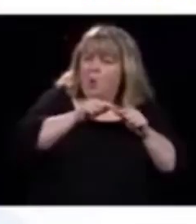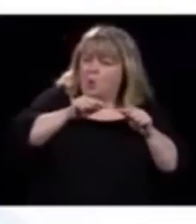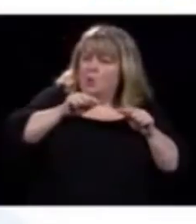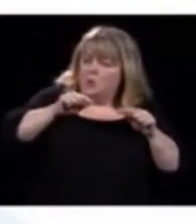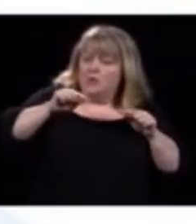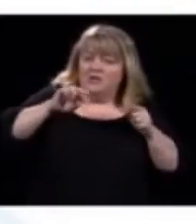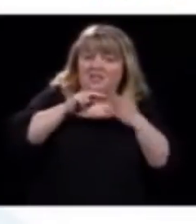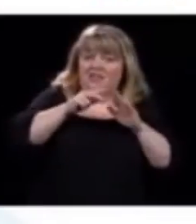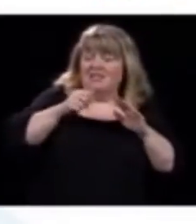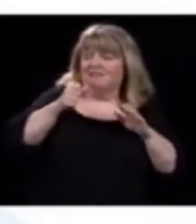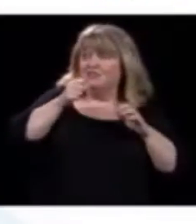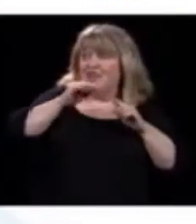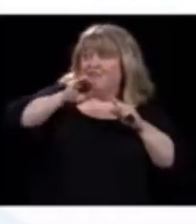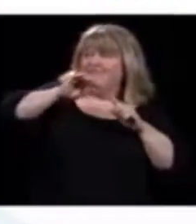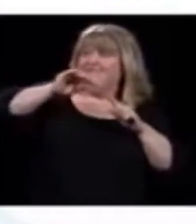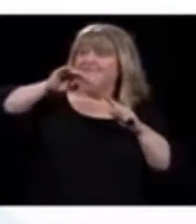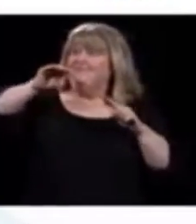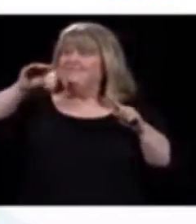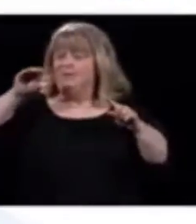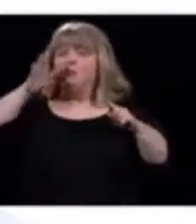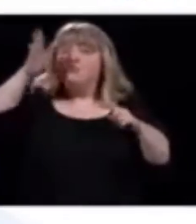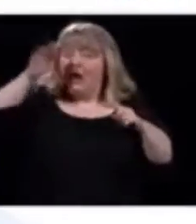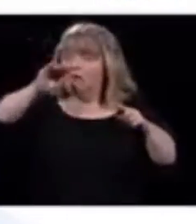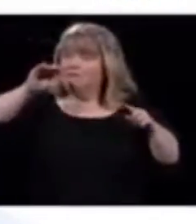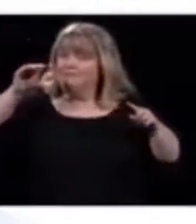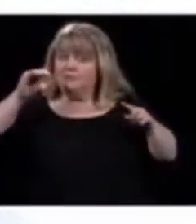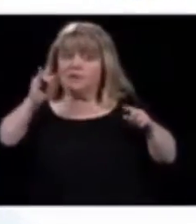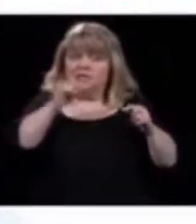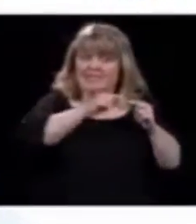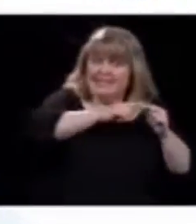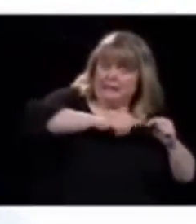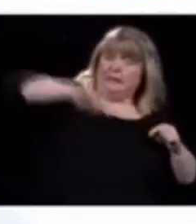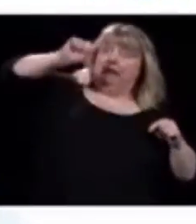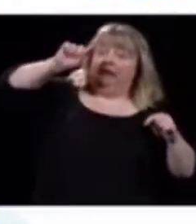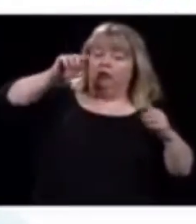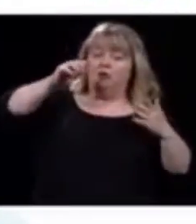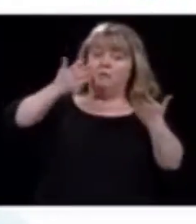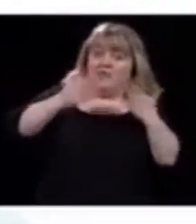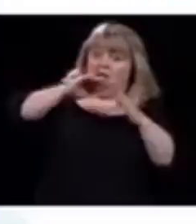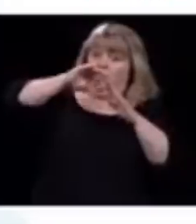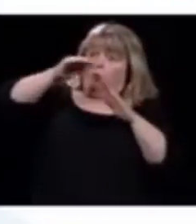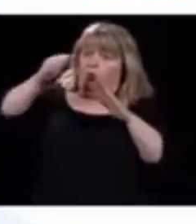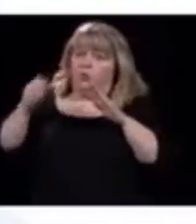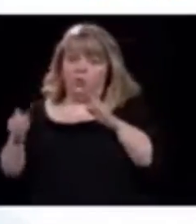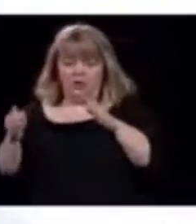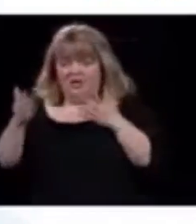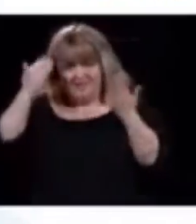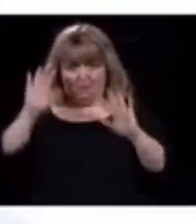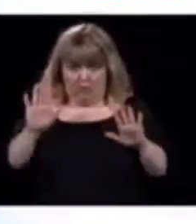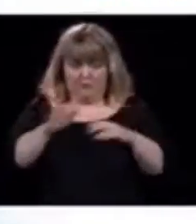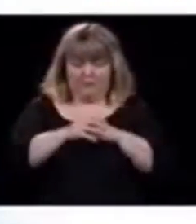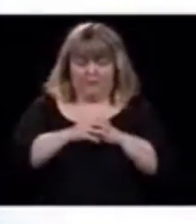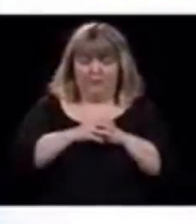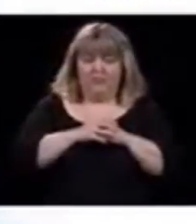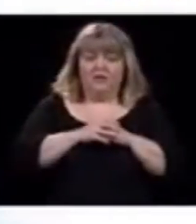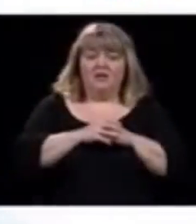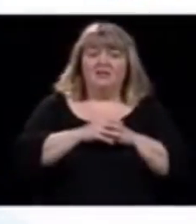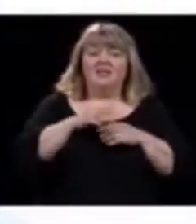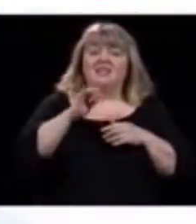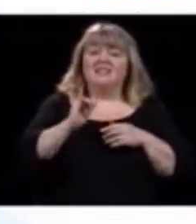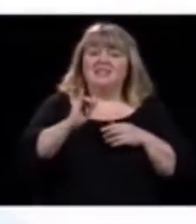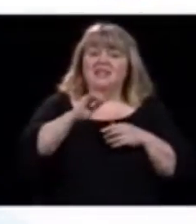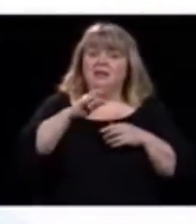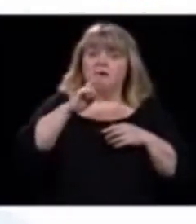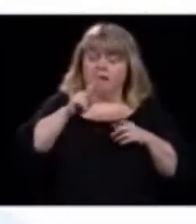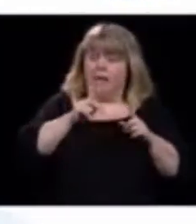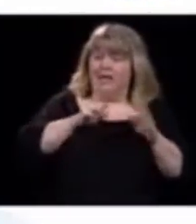va prendre du temps à arriver. Plus on le fait monter vite, le plateau, on va l'atteindre ou on va redescendre vite. Quand c'est très